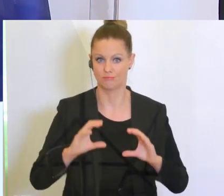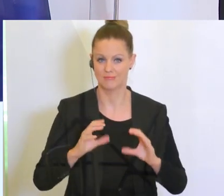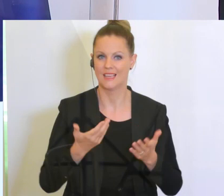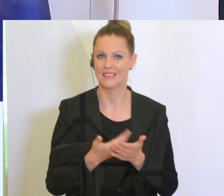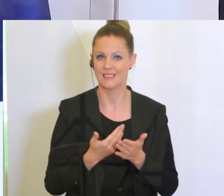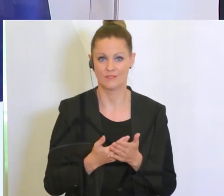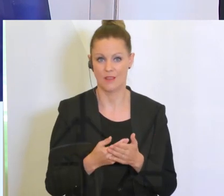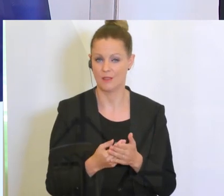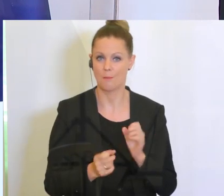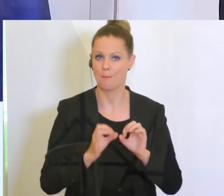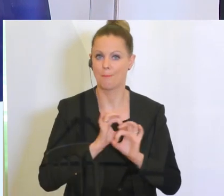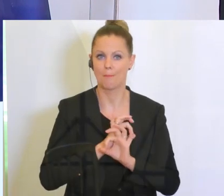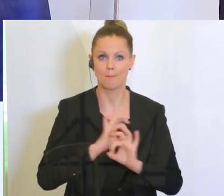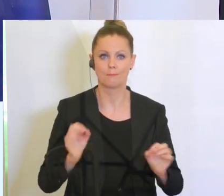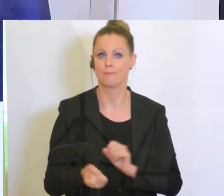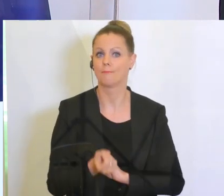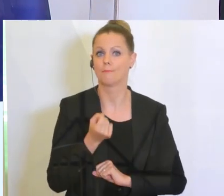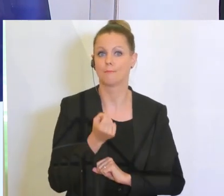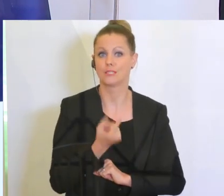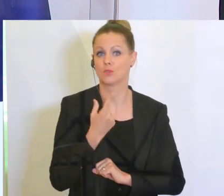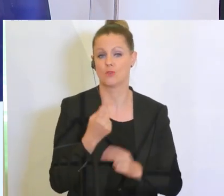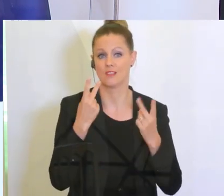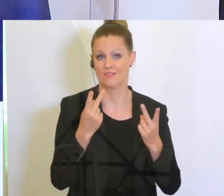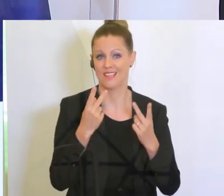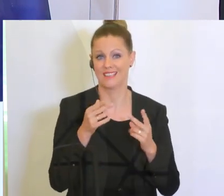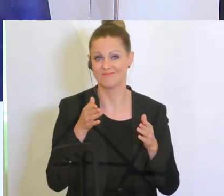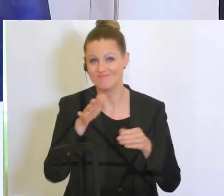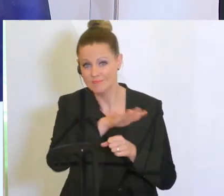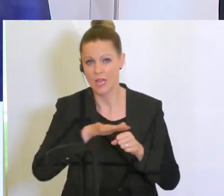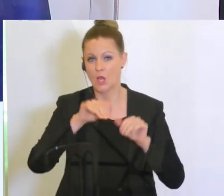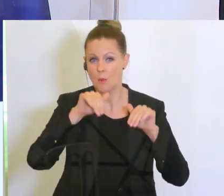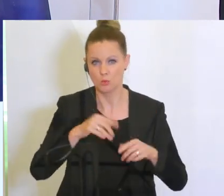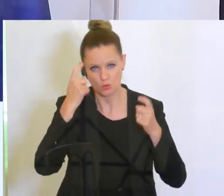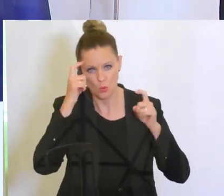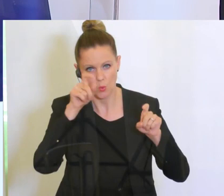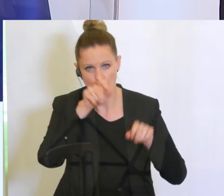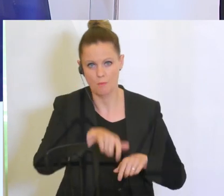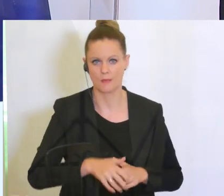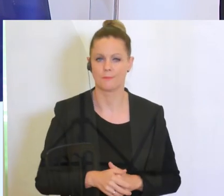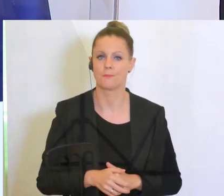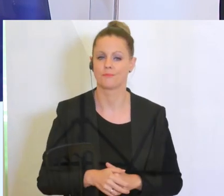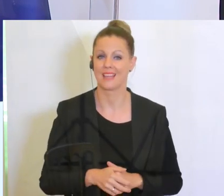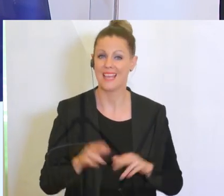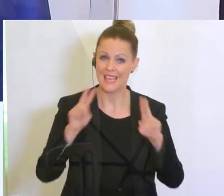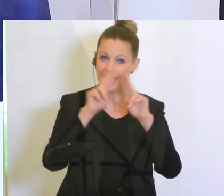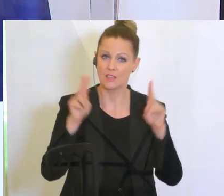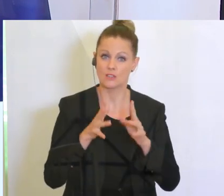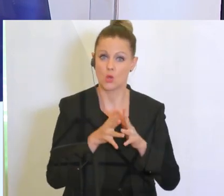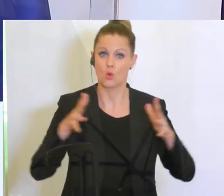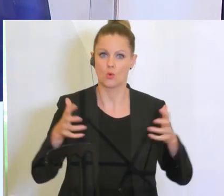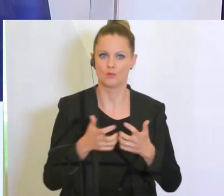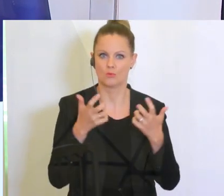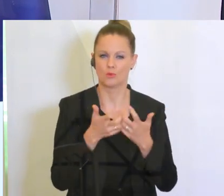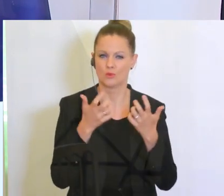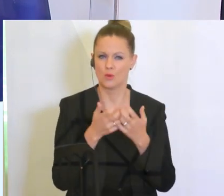sehen, warum wir uns auch jetzt in dieser Phase ganz besonders um diese Branche kümmern müssen. Internationale Großproduktionen